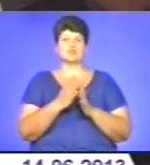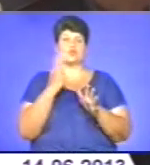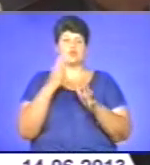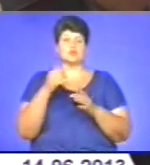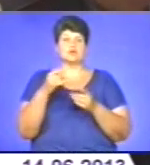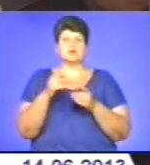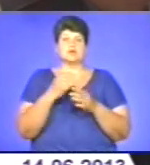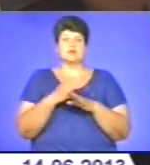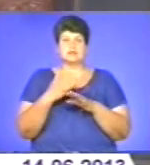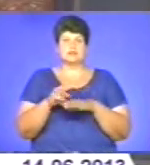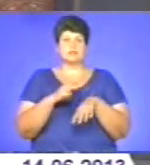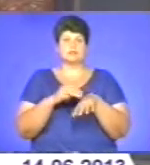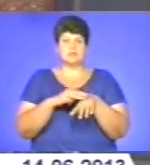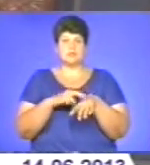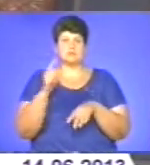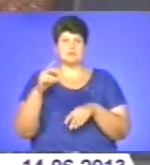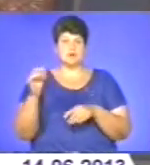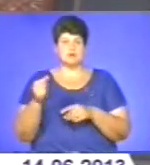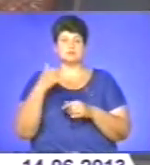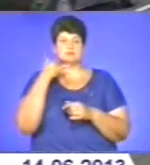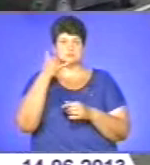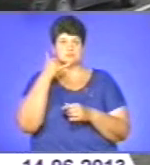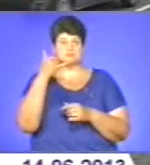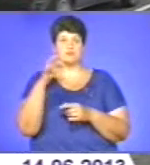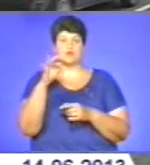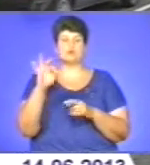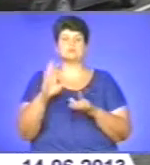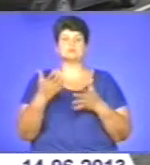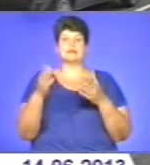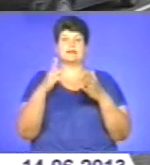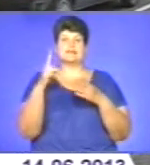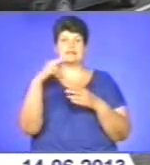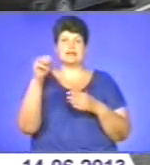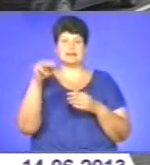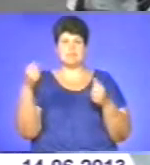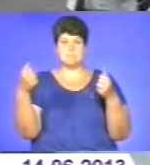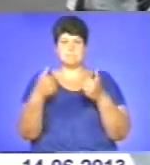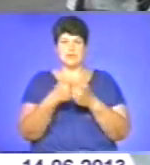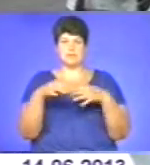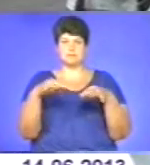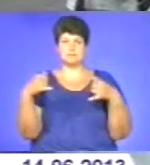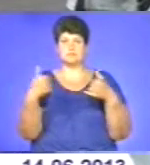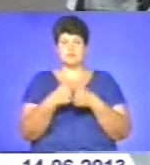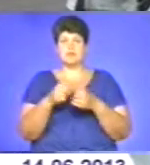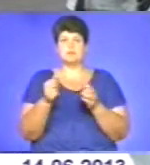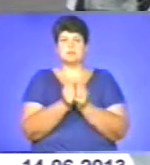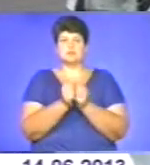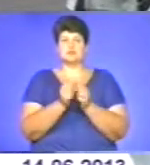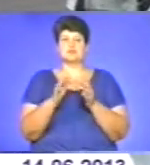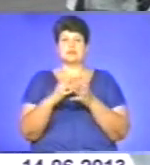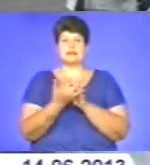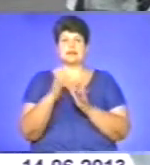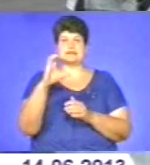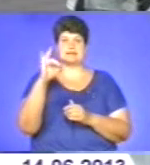Зборазького райвідділу міліції надійшло повідомлення про дорожню транспортну аварію, яка сталася на автодорозі Тернопіль-Ланіці, поблизу села Синява.